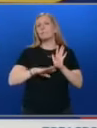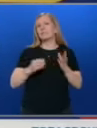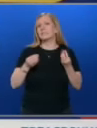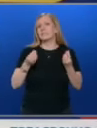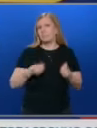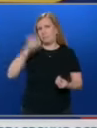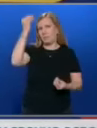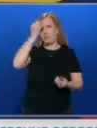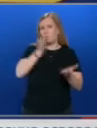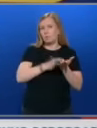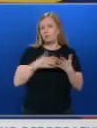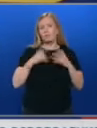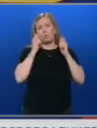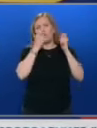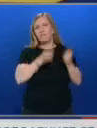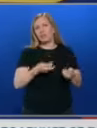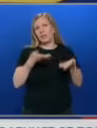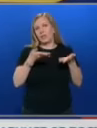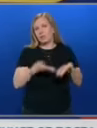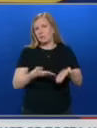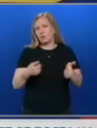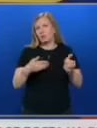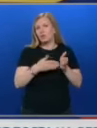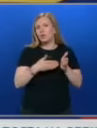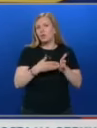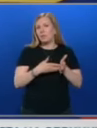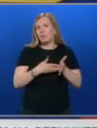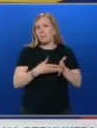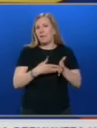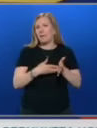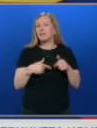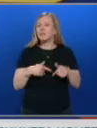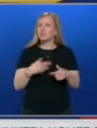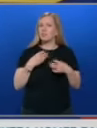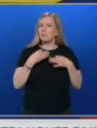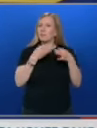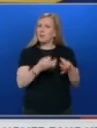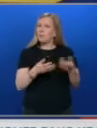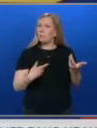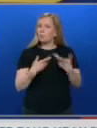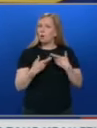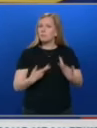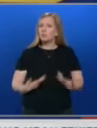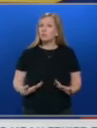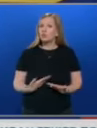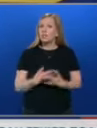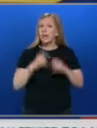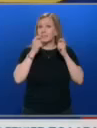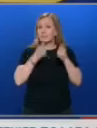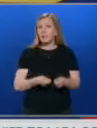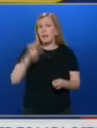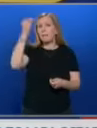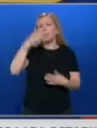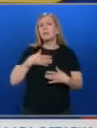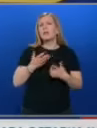отбор и изпитваме голямо уважение към съперника. Това е млад отбор, който иска да се докаже. За това ще бъдем внимателни и ще подходим с необходимия респект. България